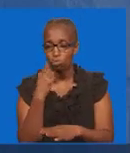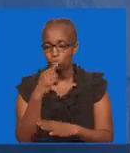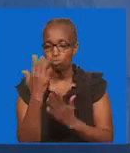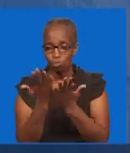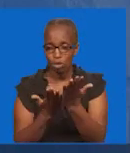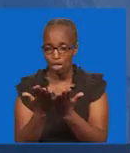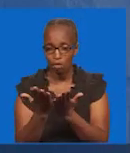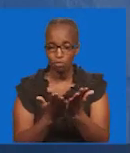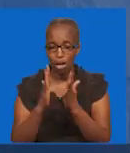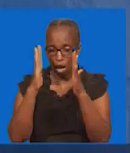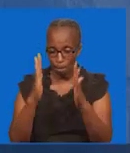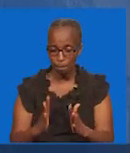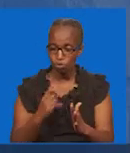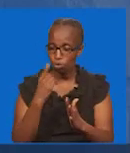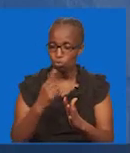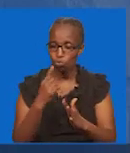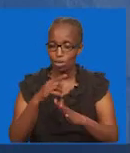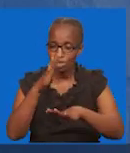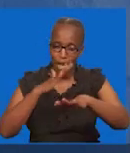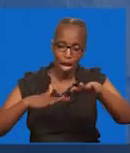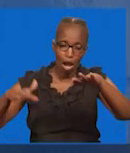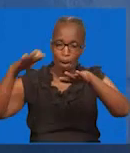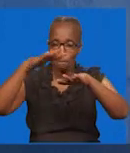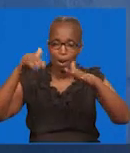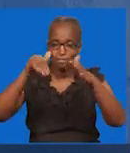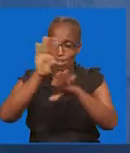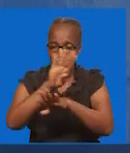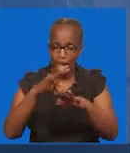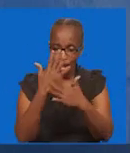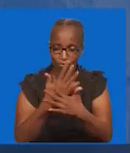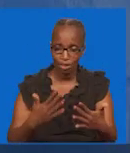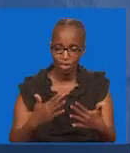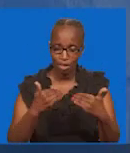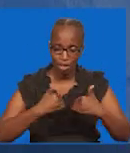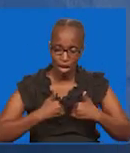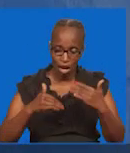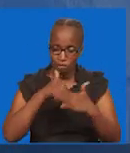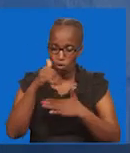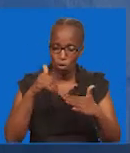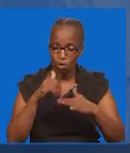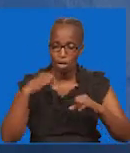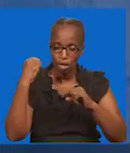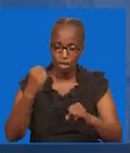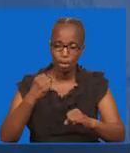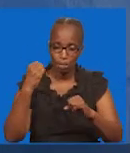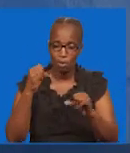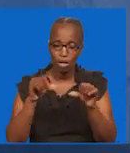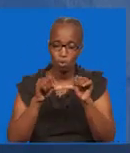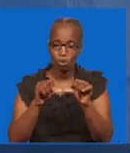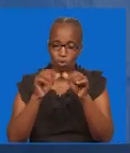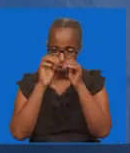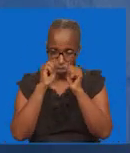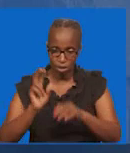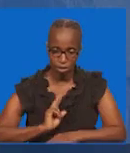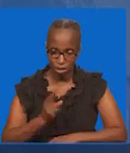Mbaye Hakonjuhu Ya kila Mtu Hakonjuhu Ya kila Kitu Hakonanguvu Zote Na Hataweza Kuangalia Na Kukubariki